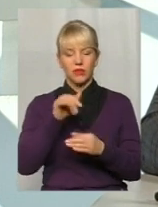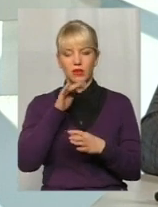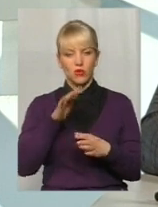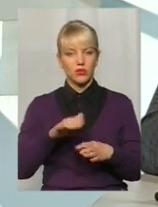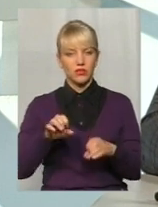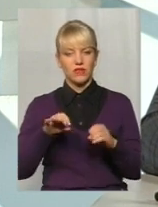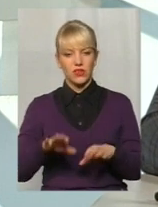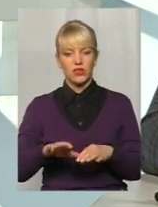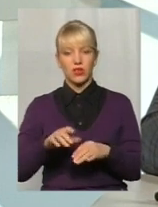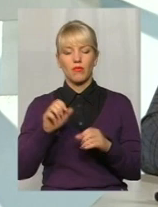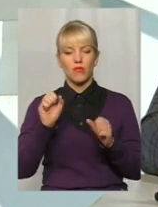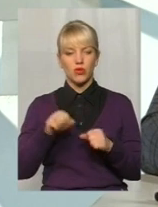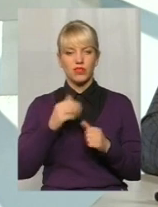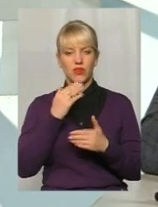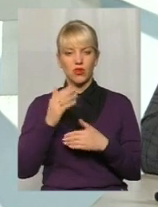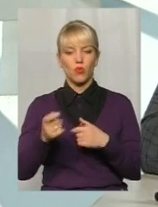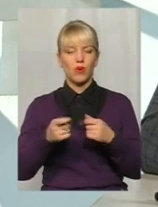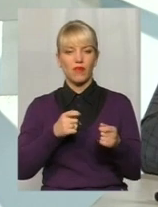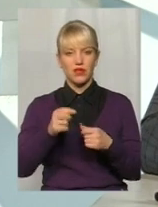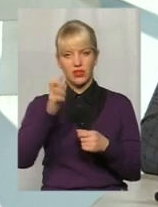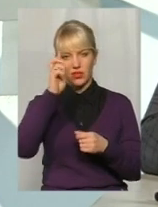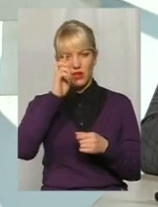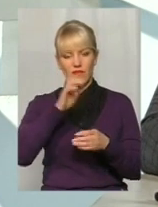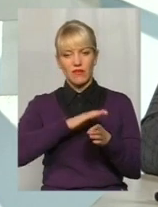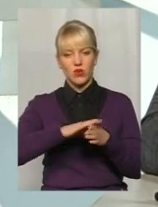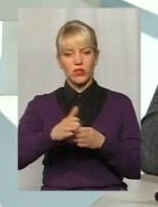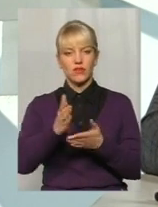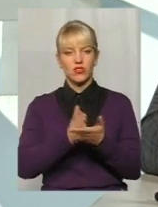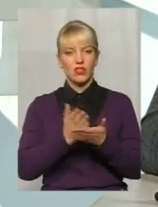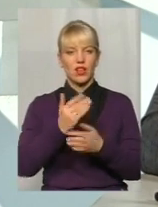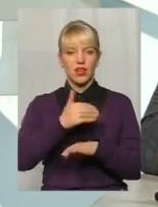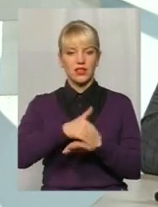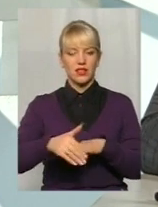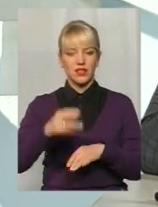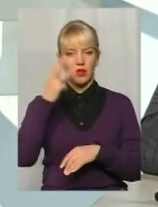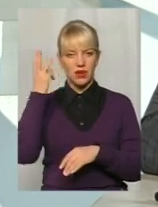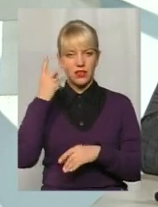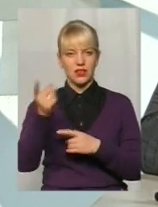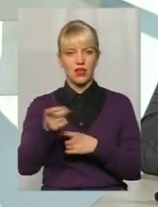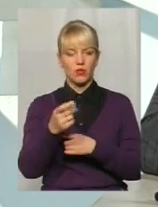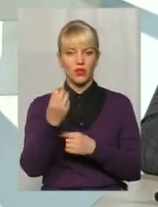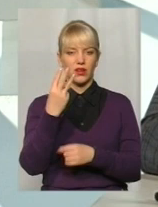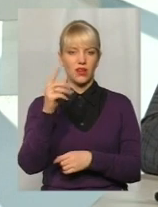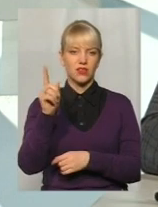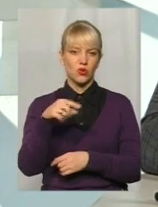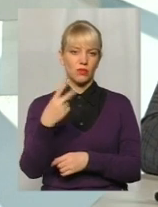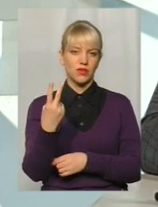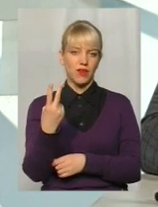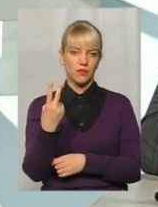звертатися до управління Державної виконавчої служби, яка знаходиться за адресою місто Хмельницький, Тернопільська, 13, дріб 2.